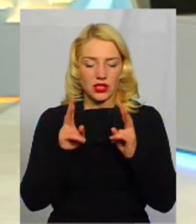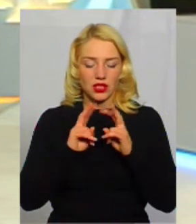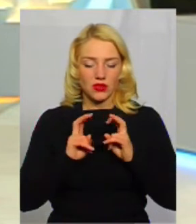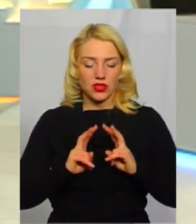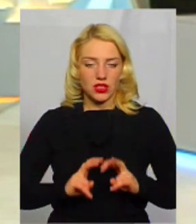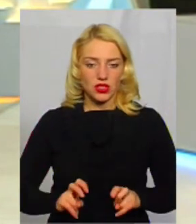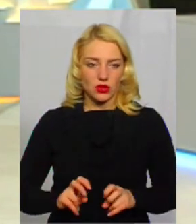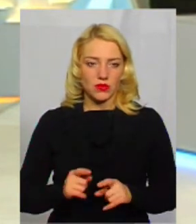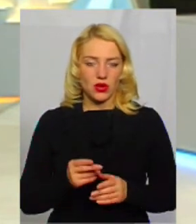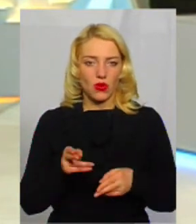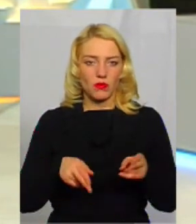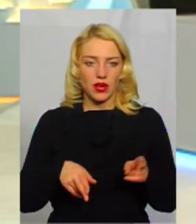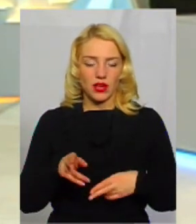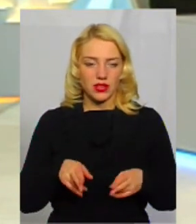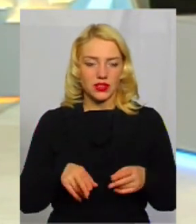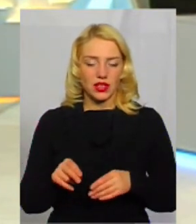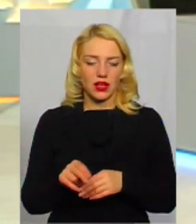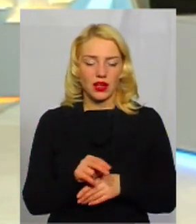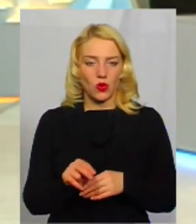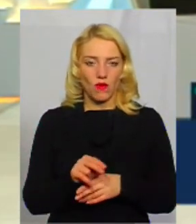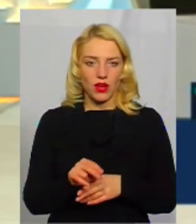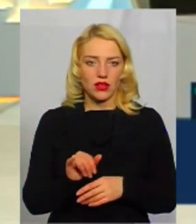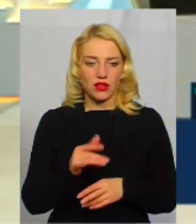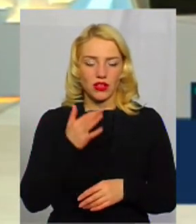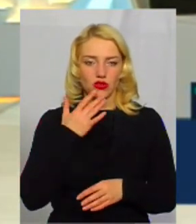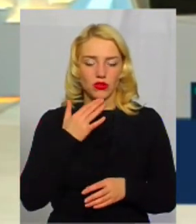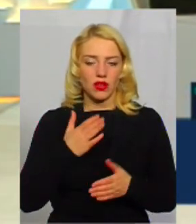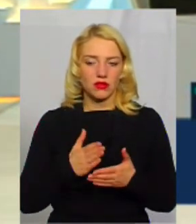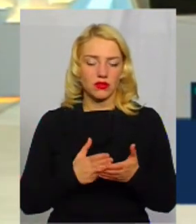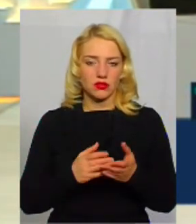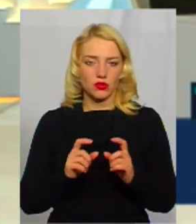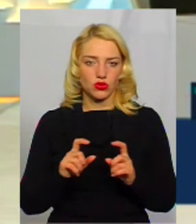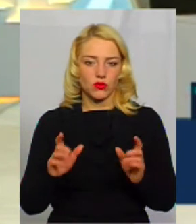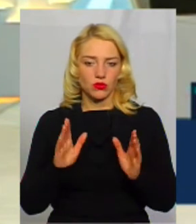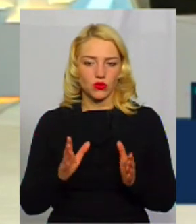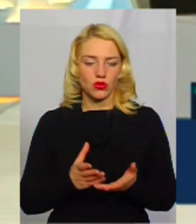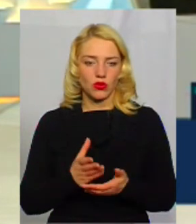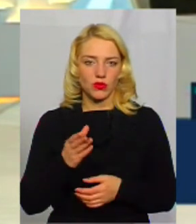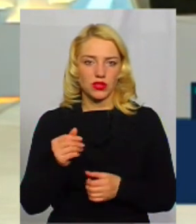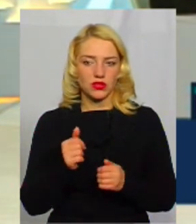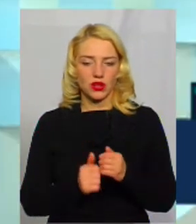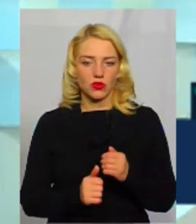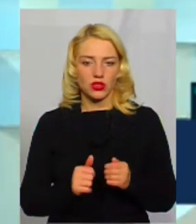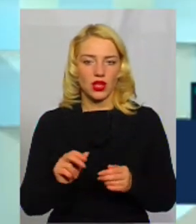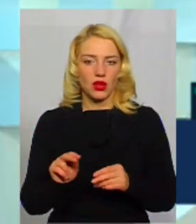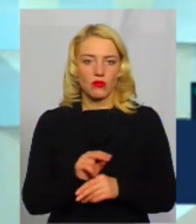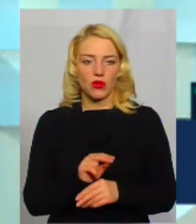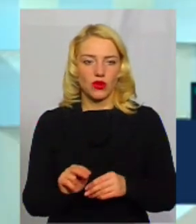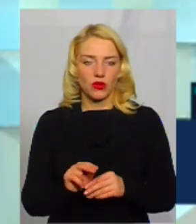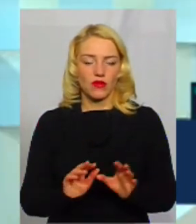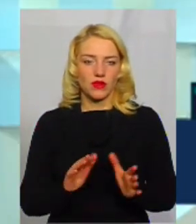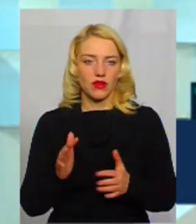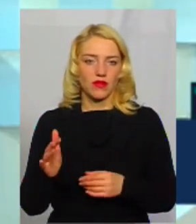обстеження, операції, лікування. І Національна служба буде оплачувати за кожен пролікований